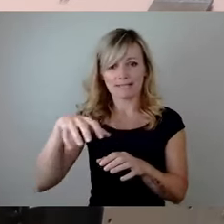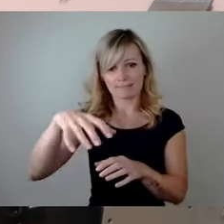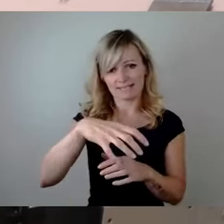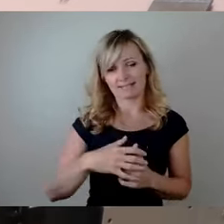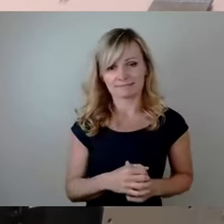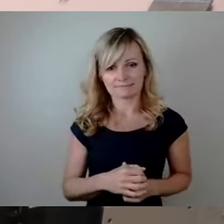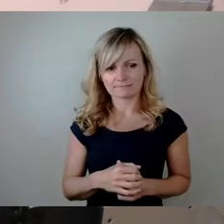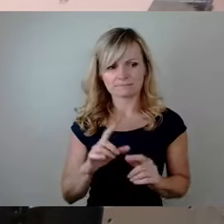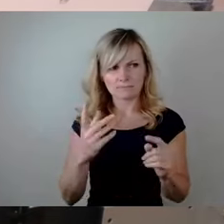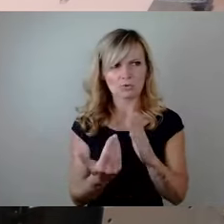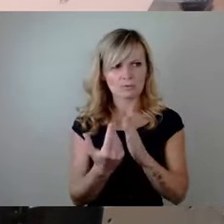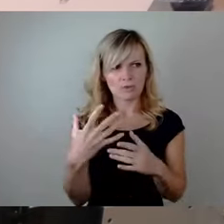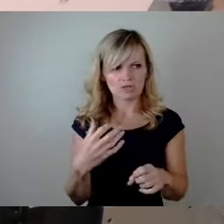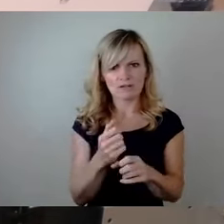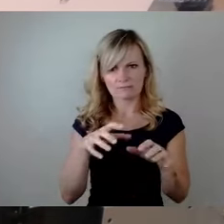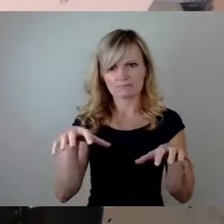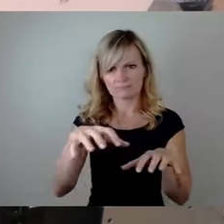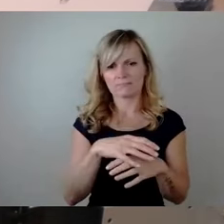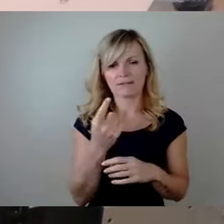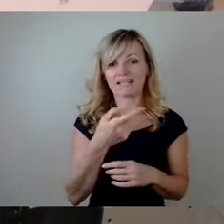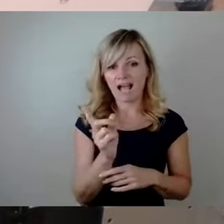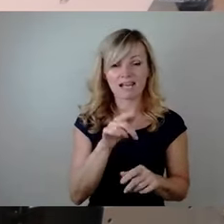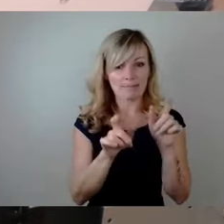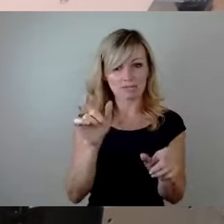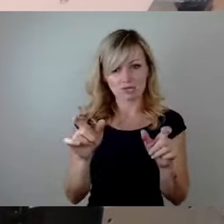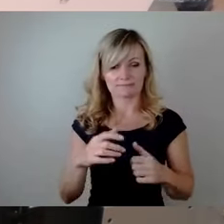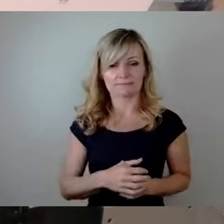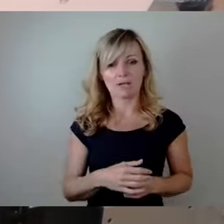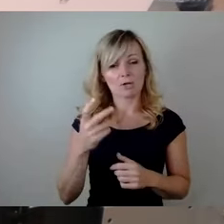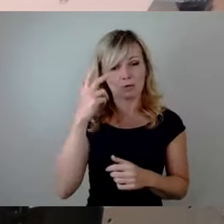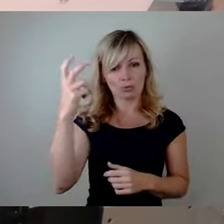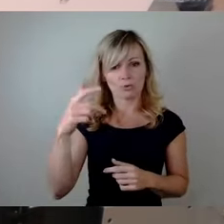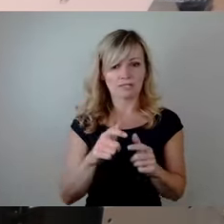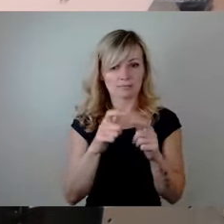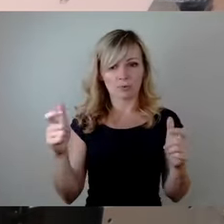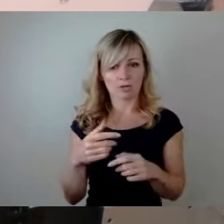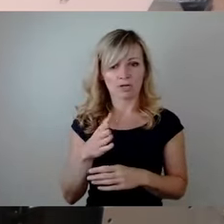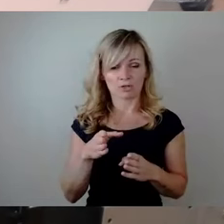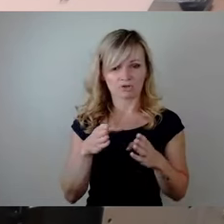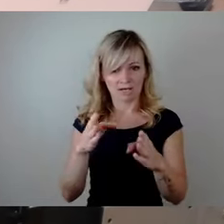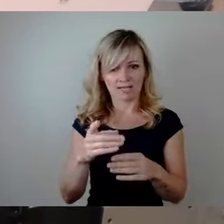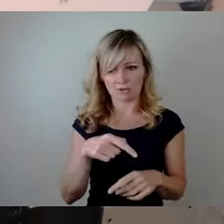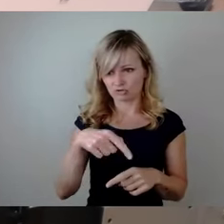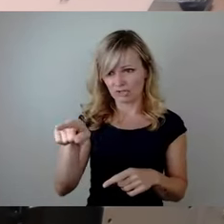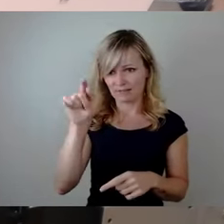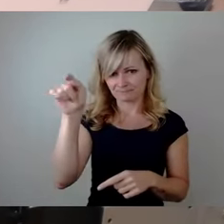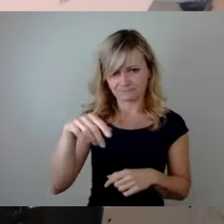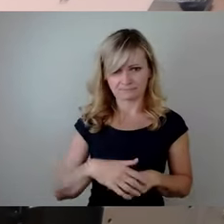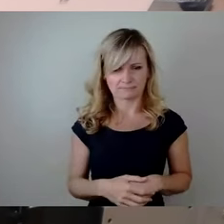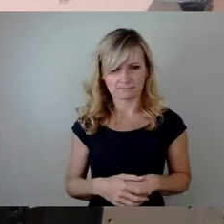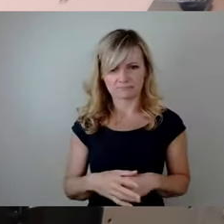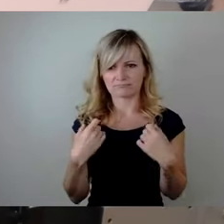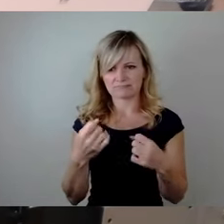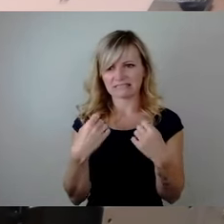nochmal neu geschaffen werden. Wenn Sie all diese Menschen auf die Königsberger Straße schicken wollen, wenn Sie all diese Menschen dann auf die Grenzallee dort mit dem Auto